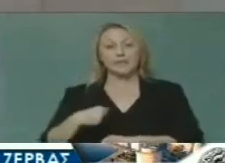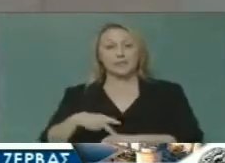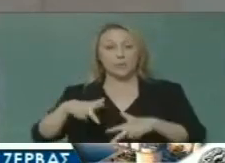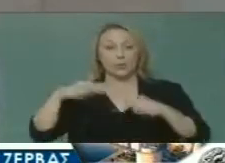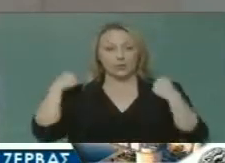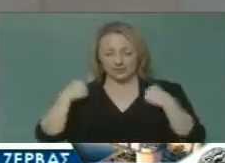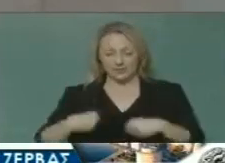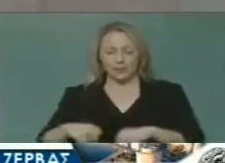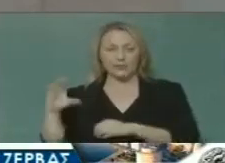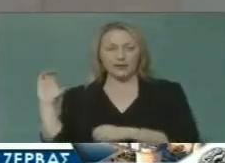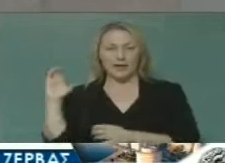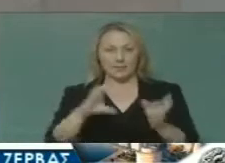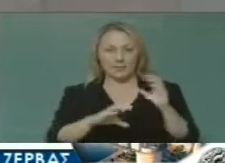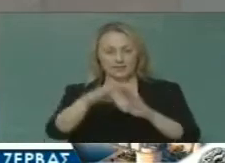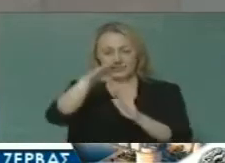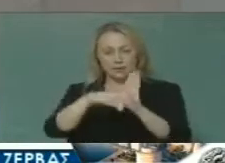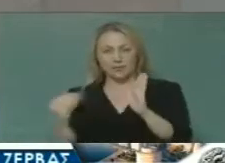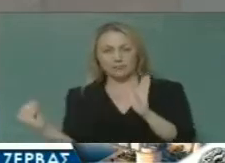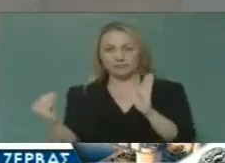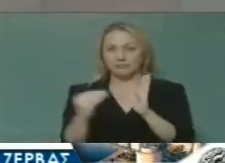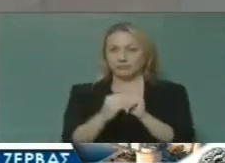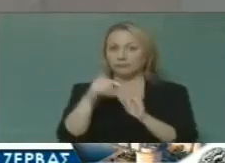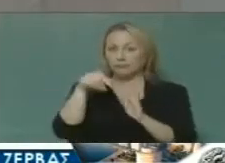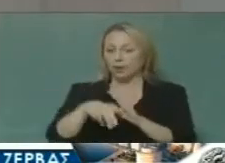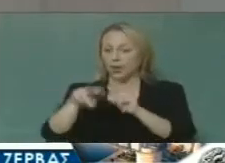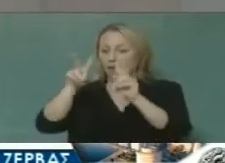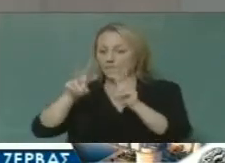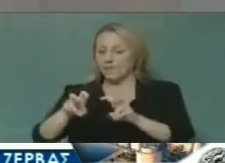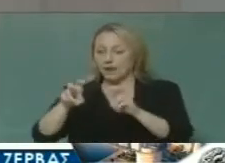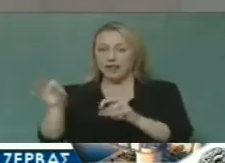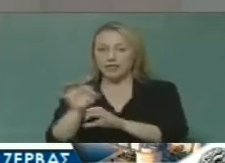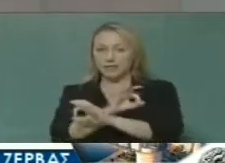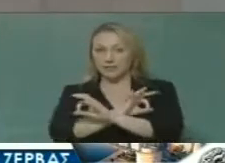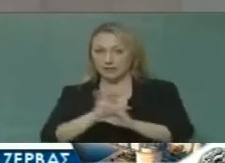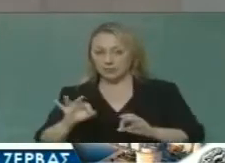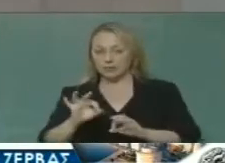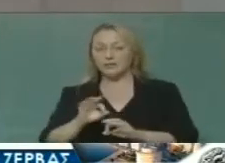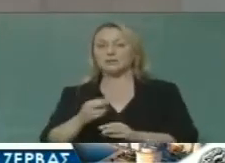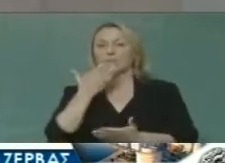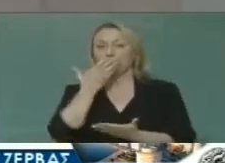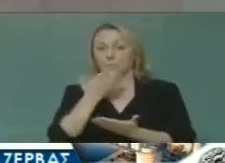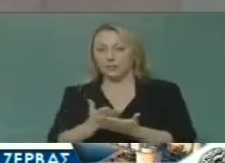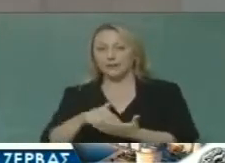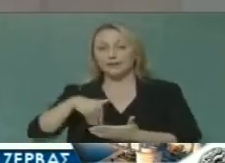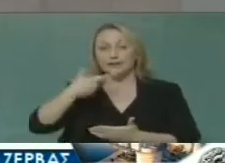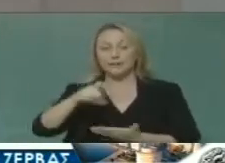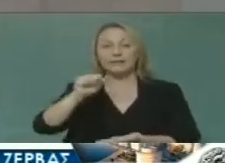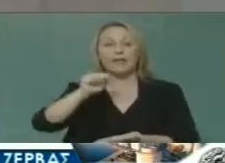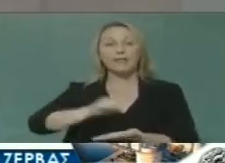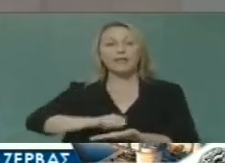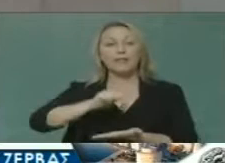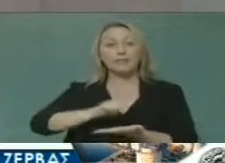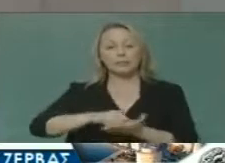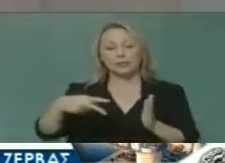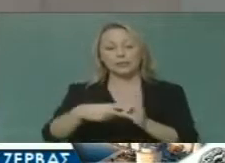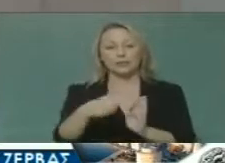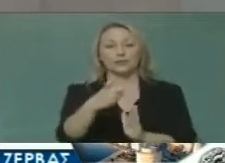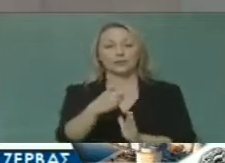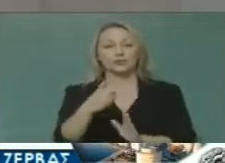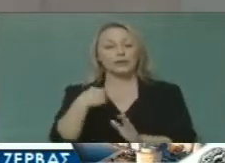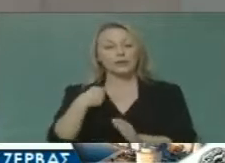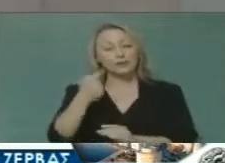Ήδη ολοκληρώνεται η μελέτη εφαρμογής στο ΣΟΣΤΕ μέσα στο 2021 να δημοπρατήσουμε αυτό το τόσο σημαντικό έργο.